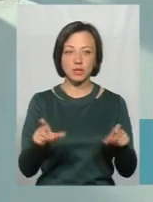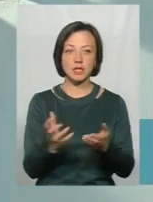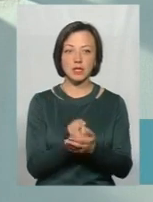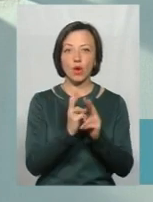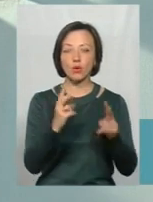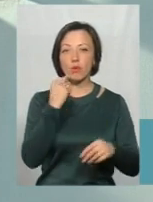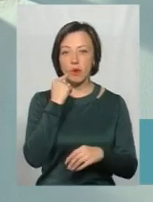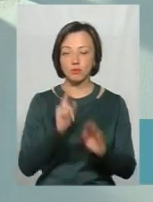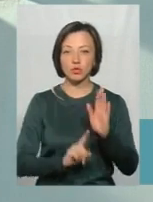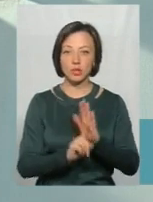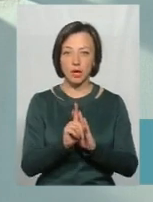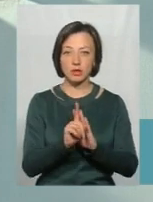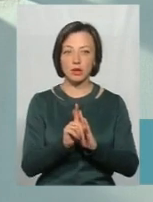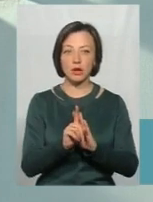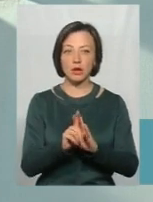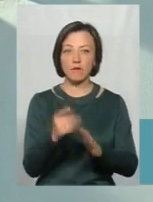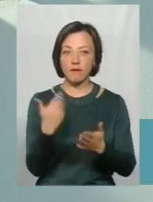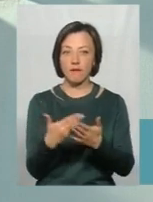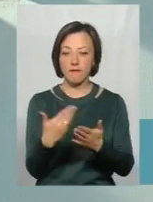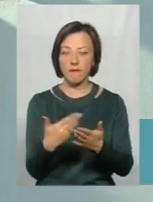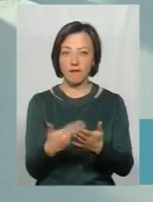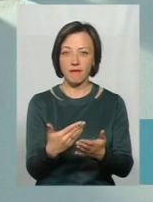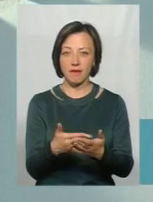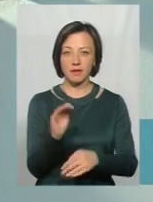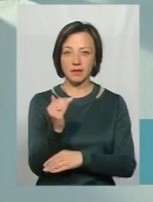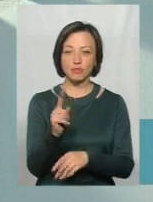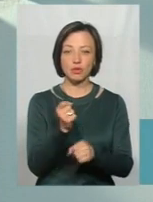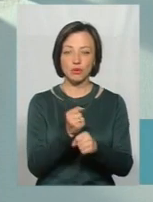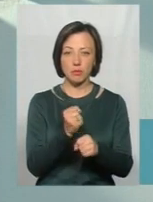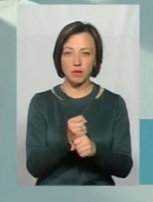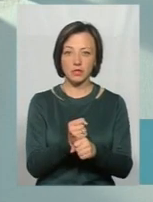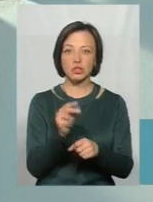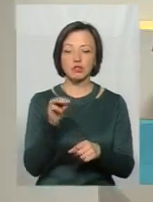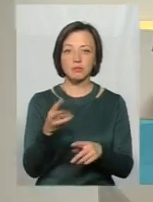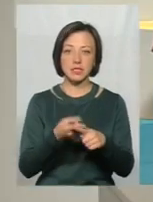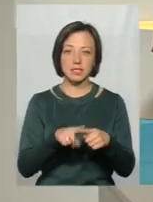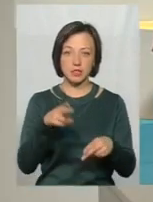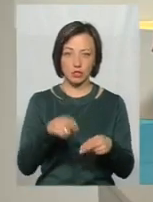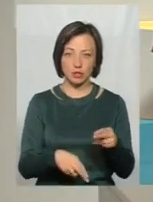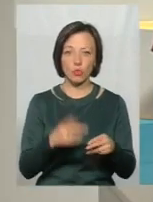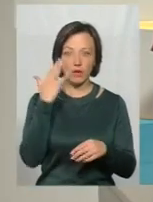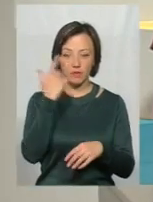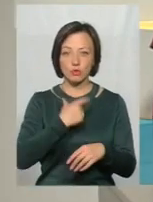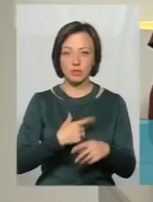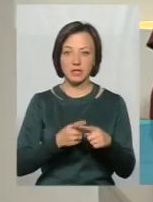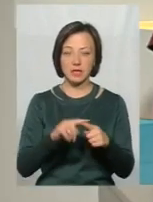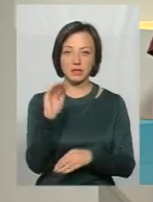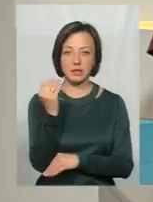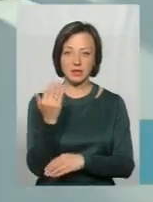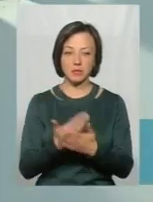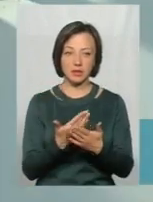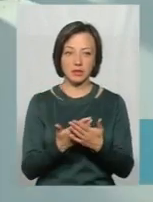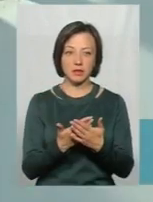того, хто образив, і починають розповідати, що вони про нього думають, що вони йому зроблять, чим це закінчиться. І від собі, що ця дитина, наприклад,